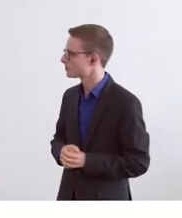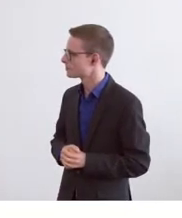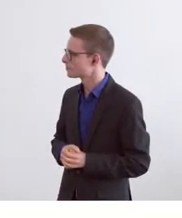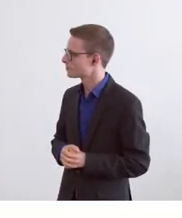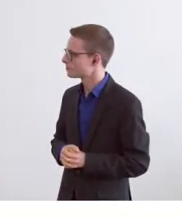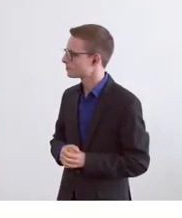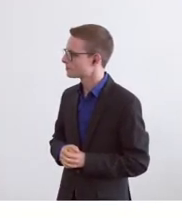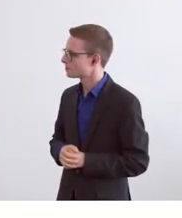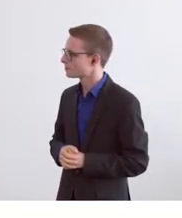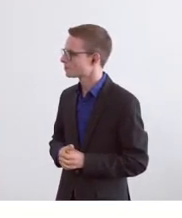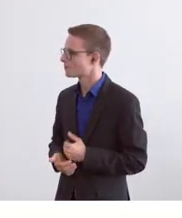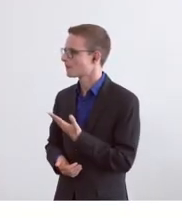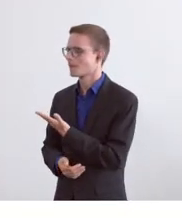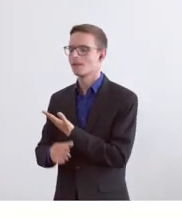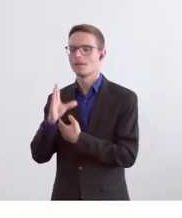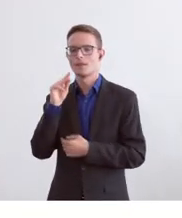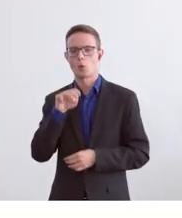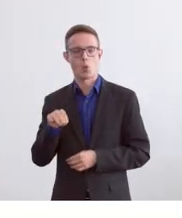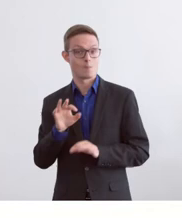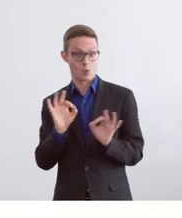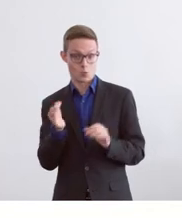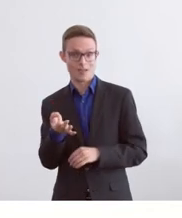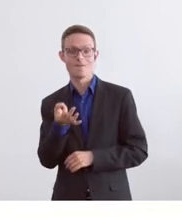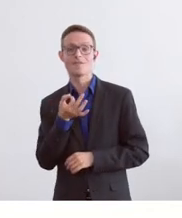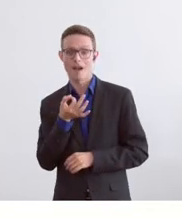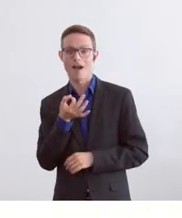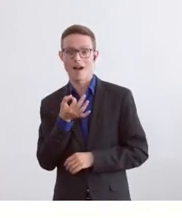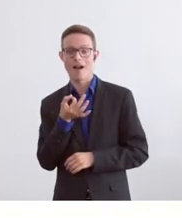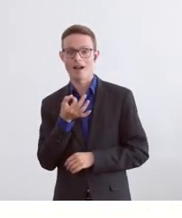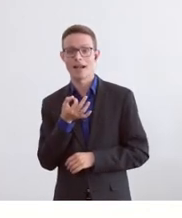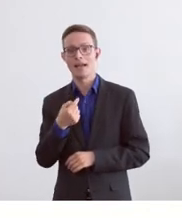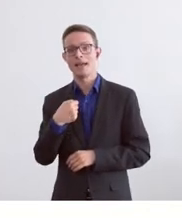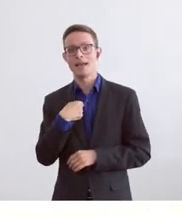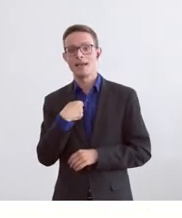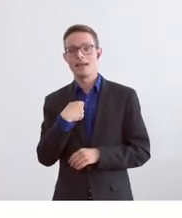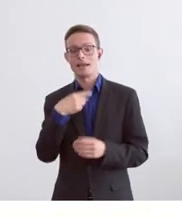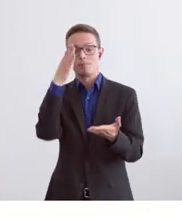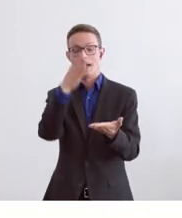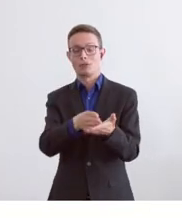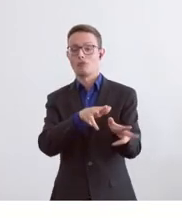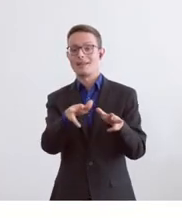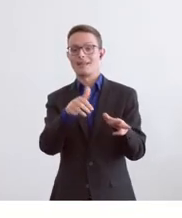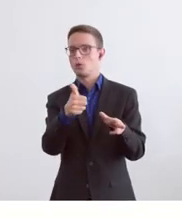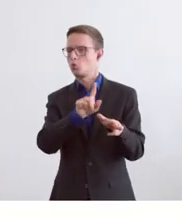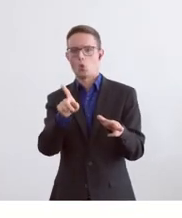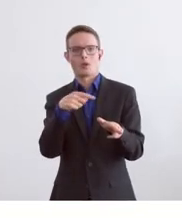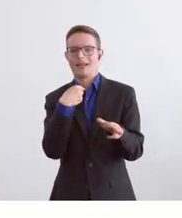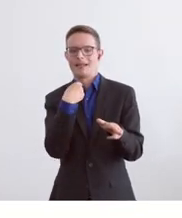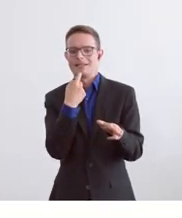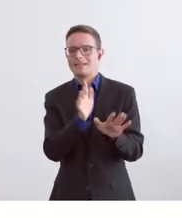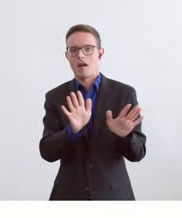Das ist eine gute Frage. Ich tue natürlich selbstverständlich den Beschluss der Regierung nicht vorgreifen. Die Regierung hat im März eine